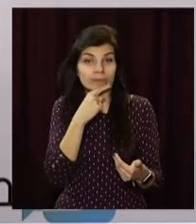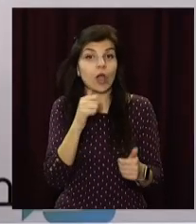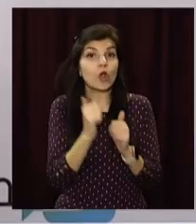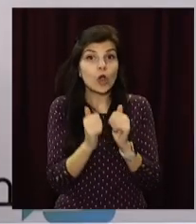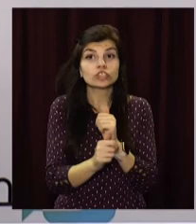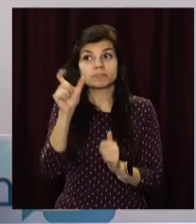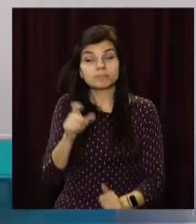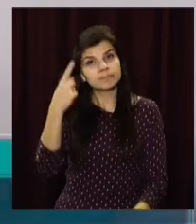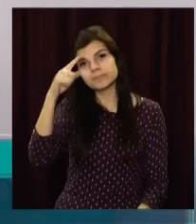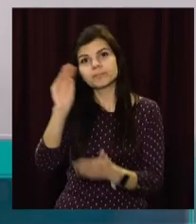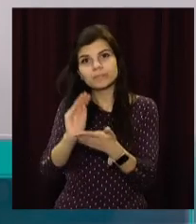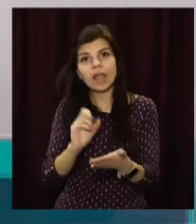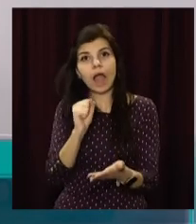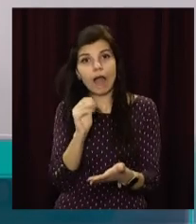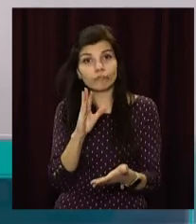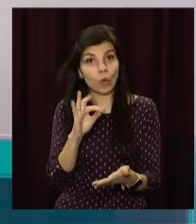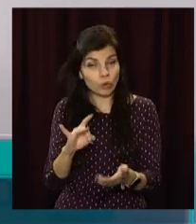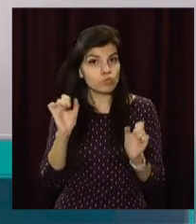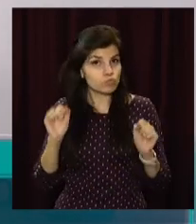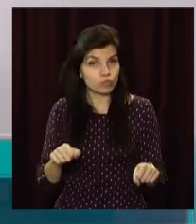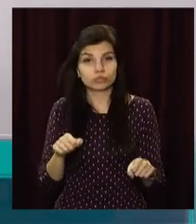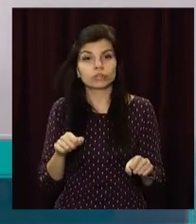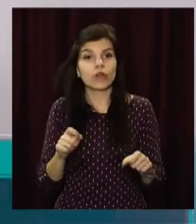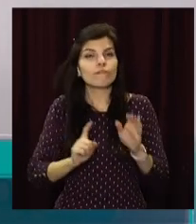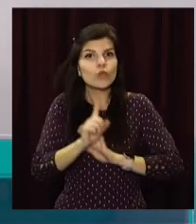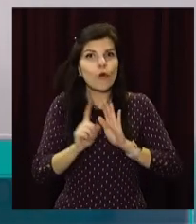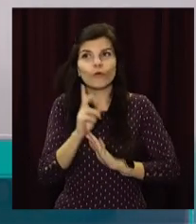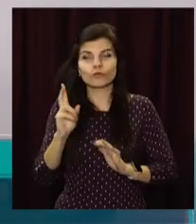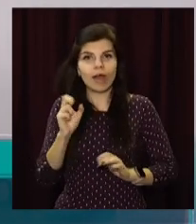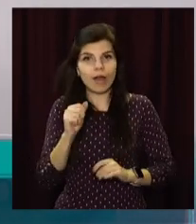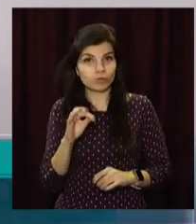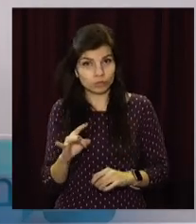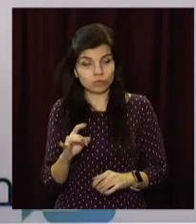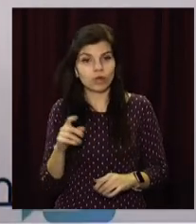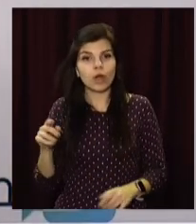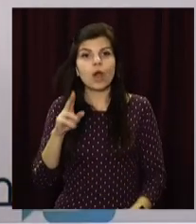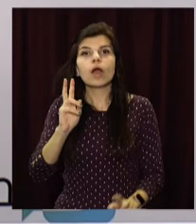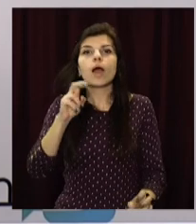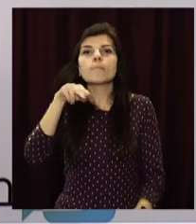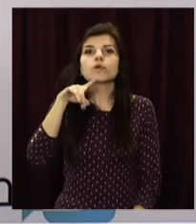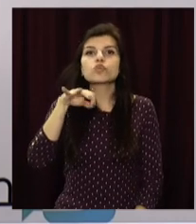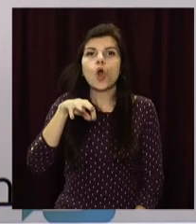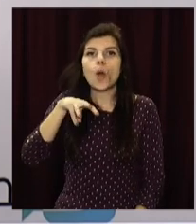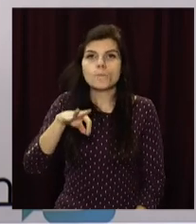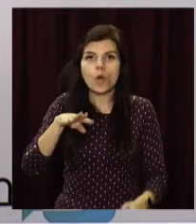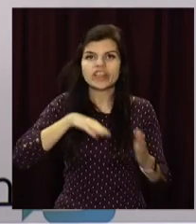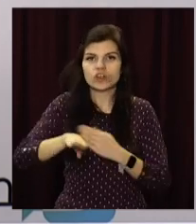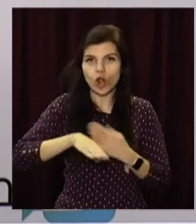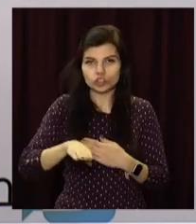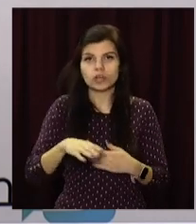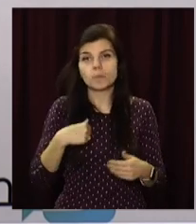можливість зробити такий, особливо починаючий автор, промотираж. Ми рекомендуємо